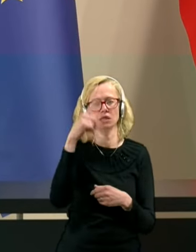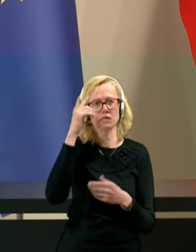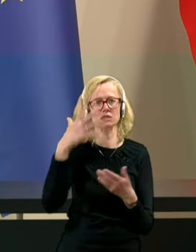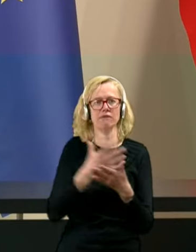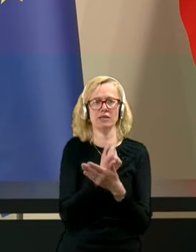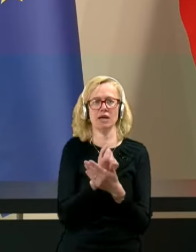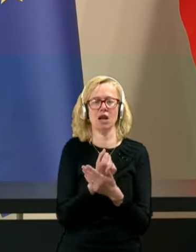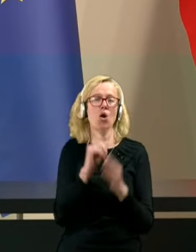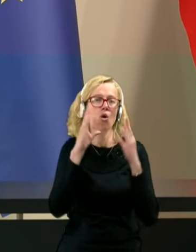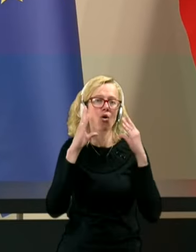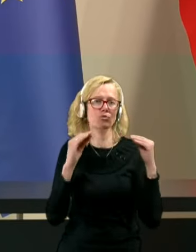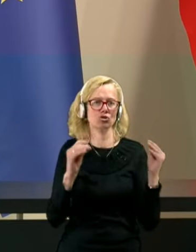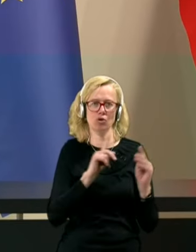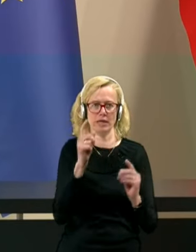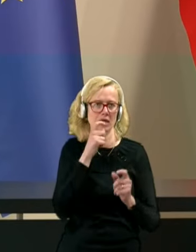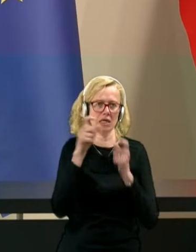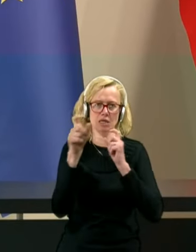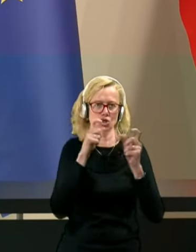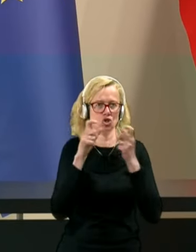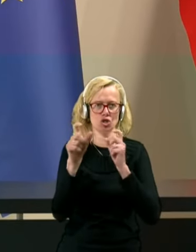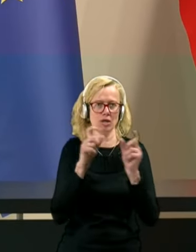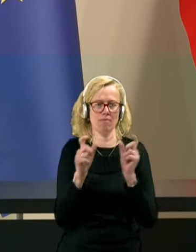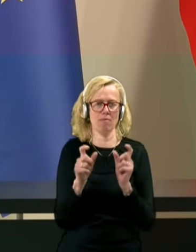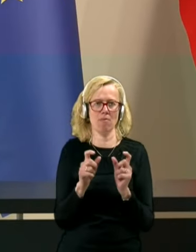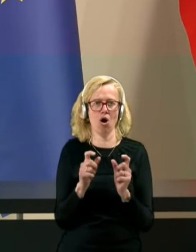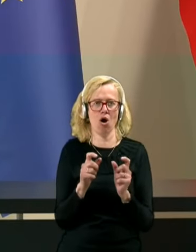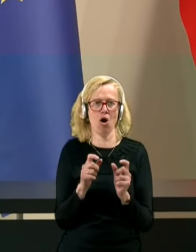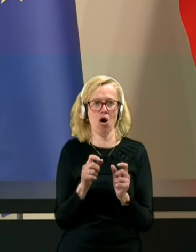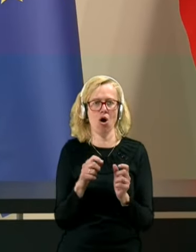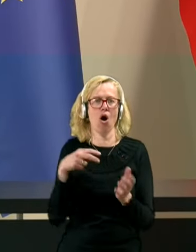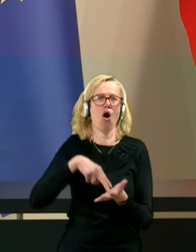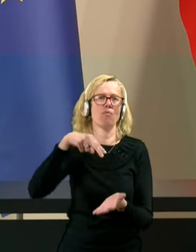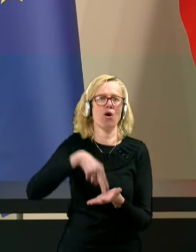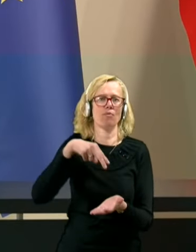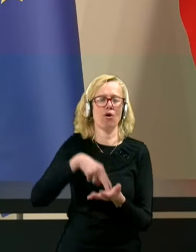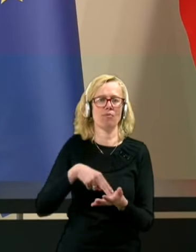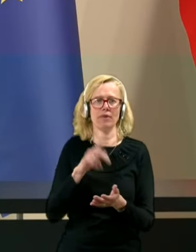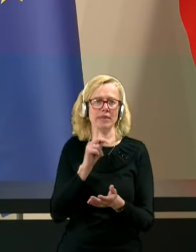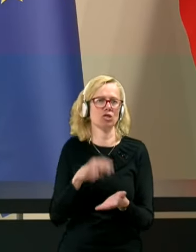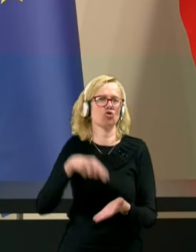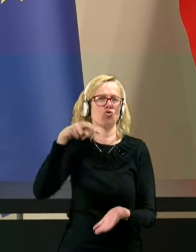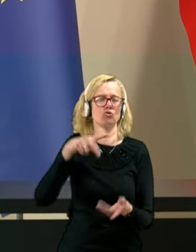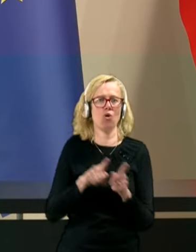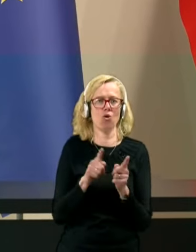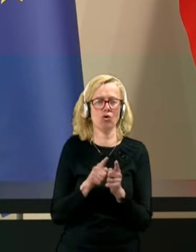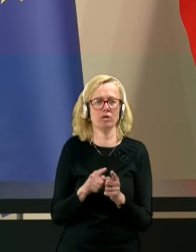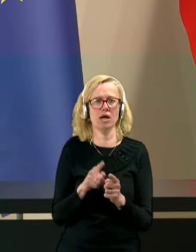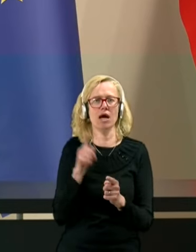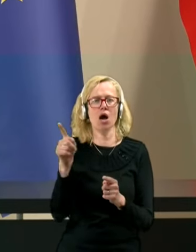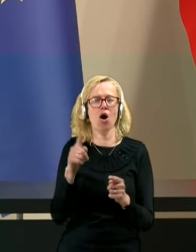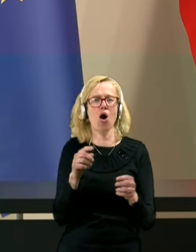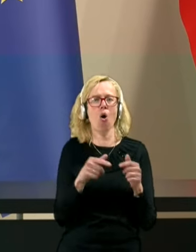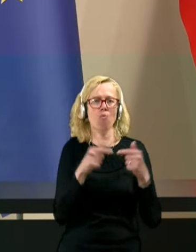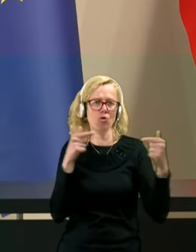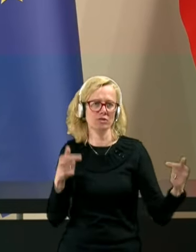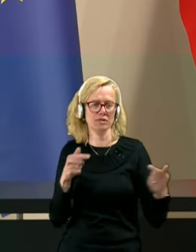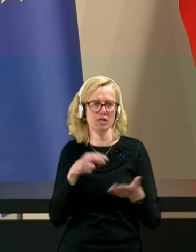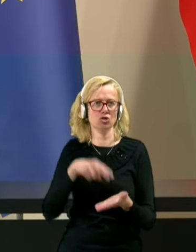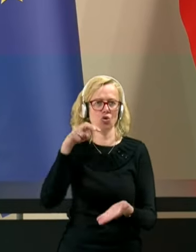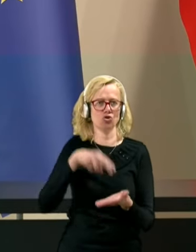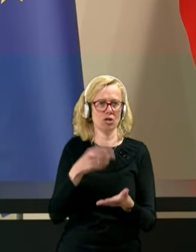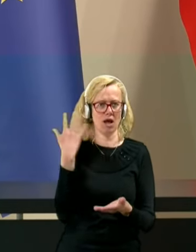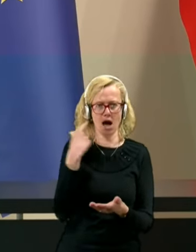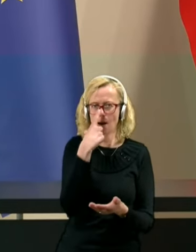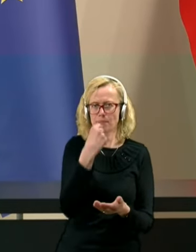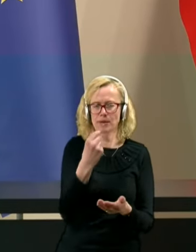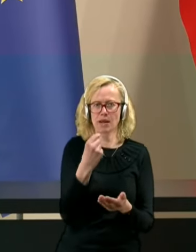Obečajno ne kričimo hop, hop in ne skočimo, kot je delala opozicija zdaj od aprila lani in smo